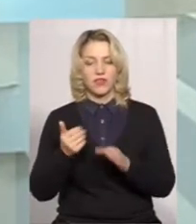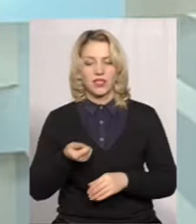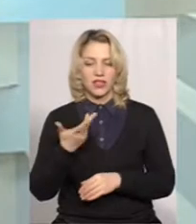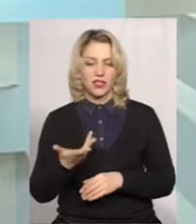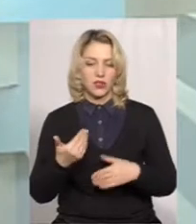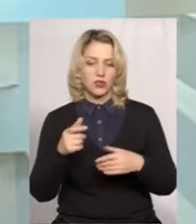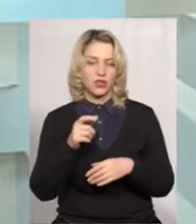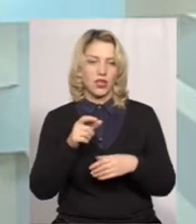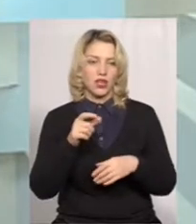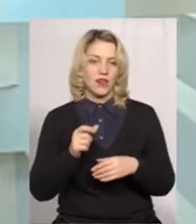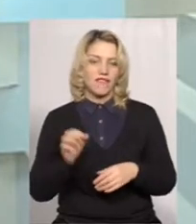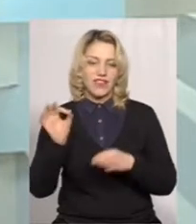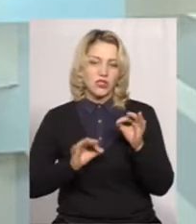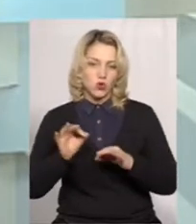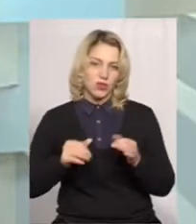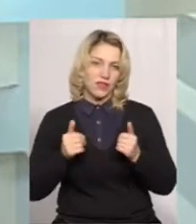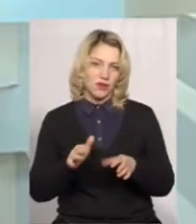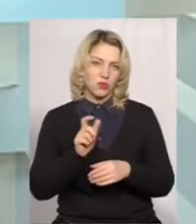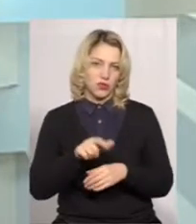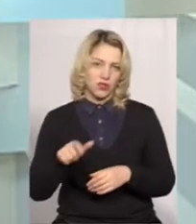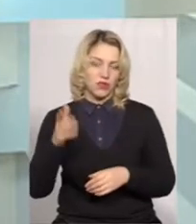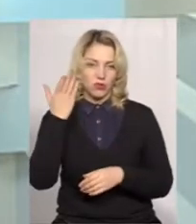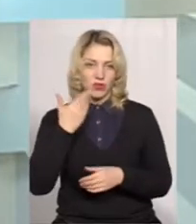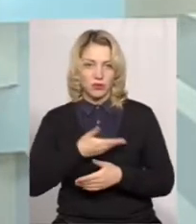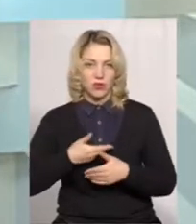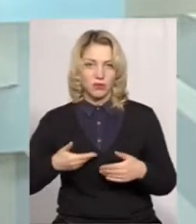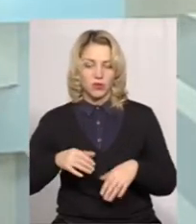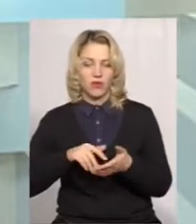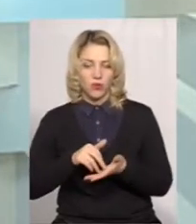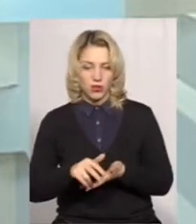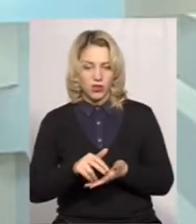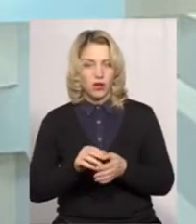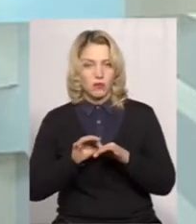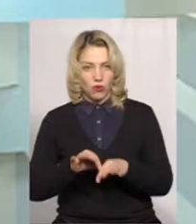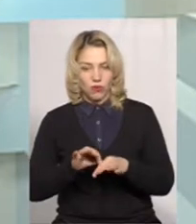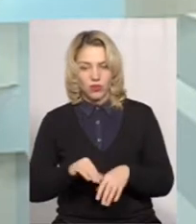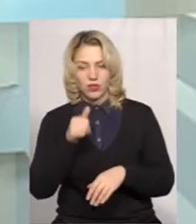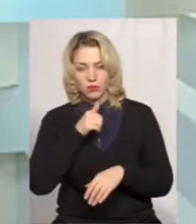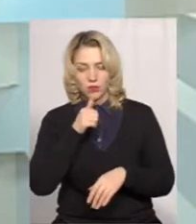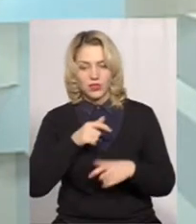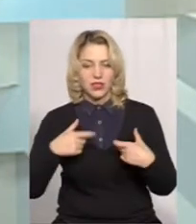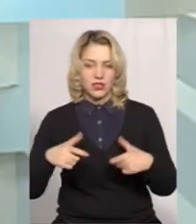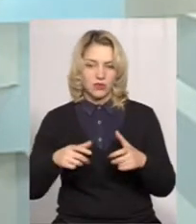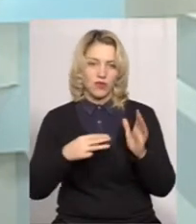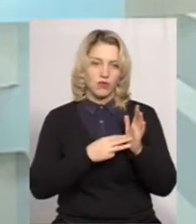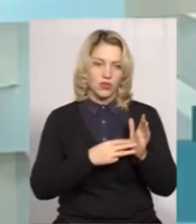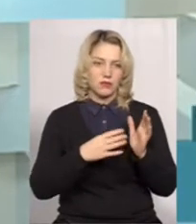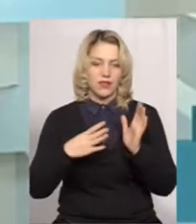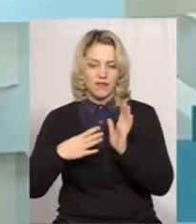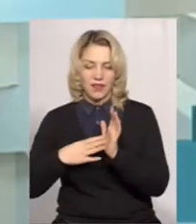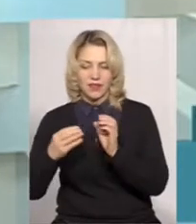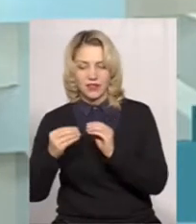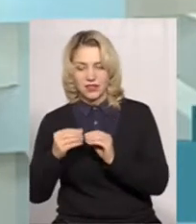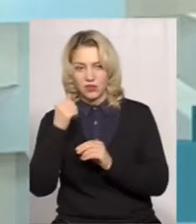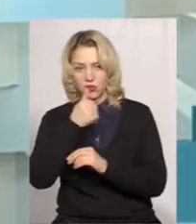кількості випускників. Коли ми проводили пробне тестування 8, 9, 10 рік,